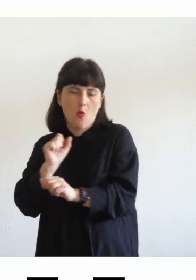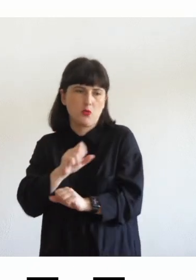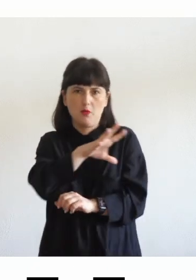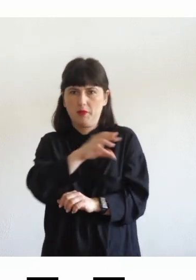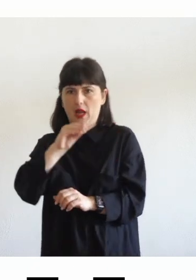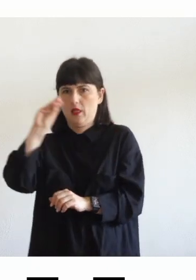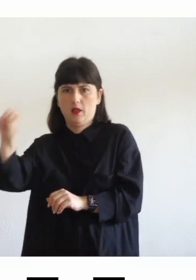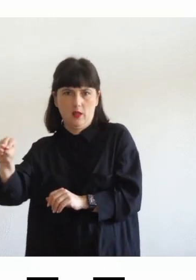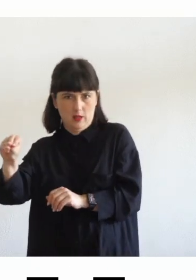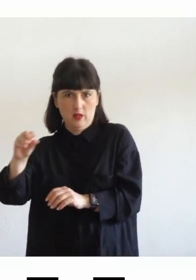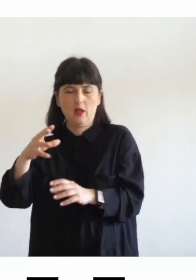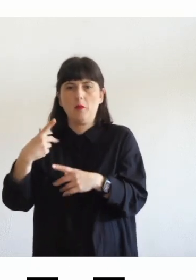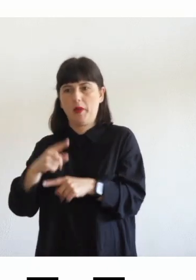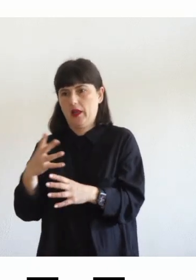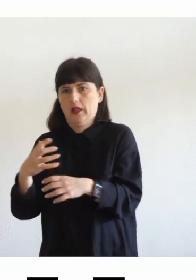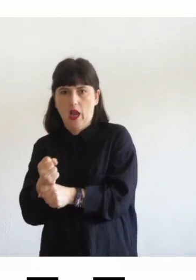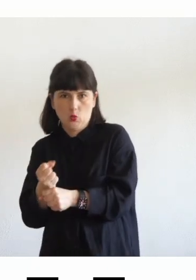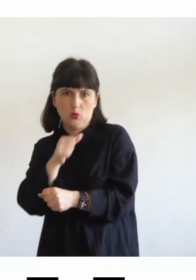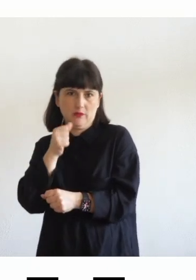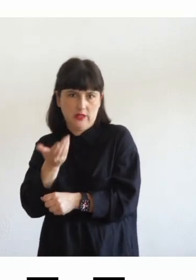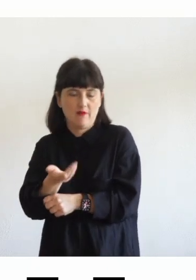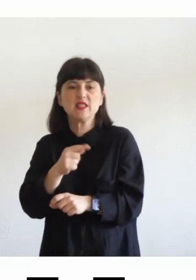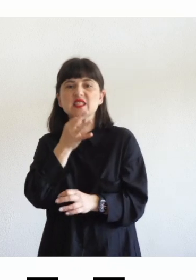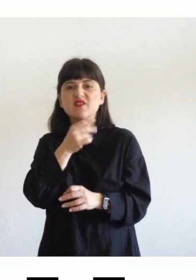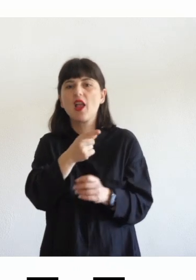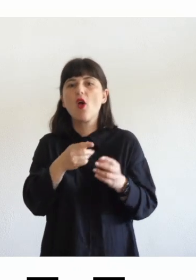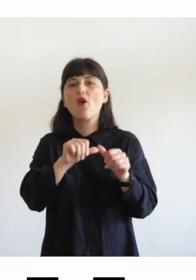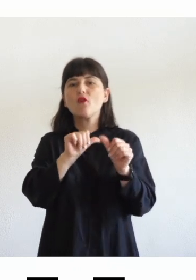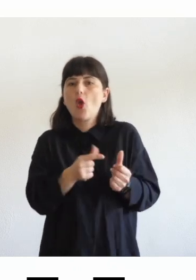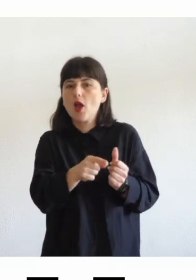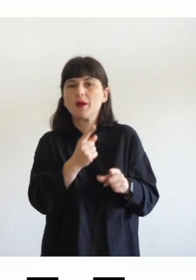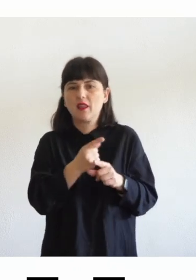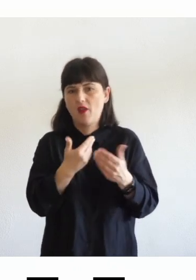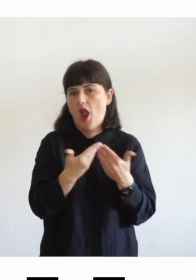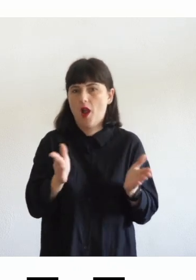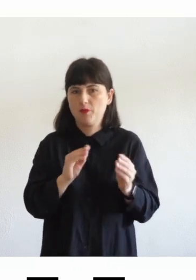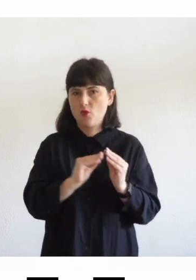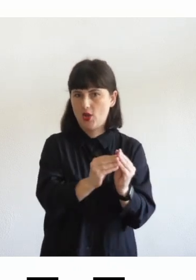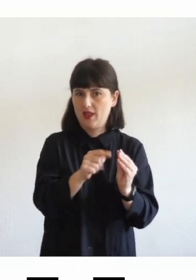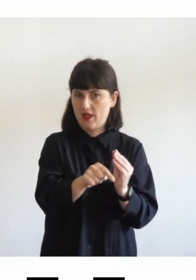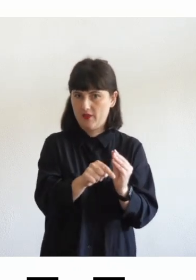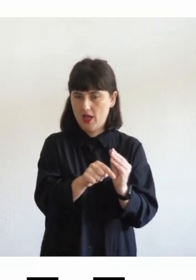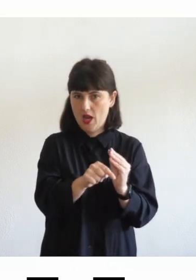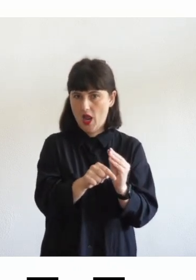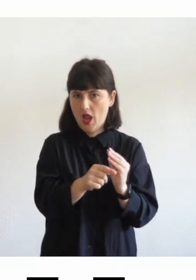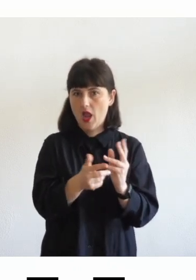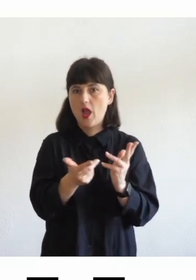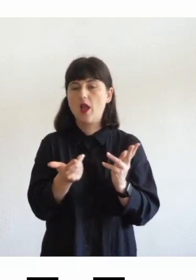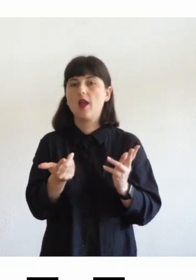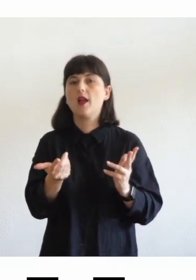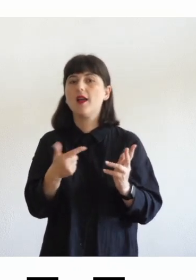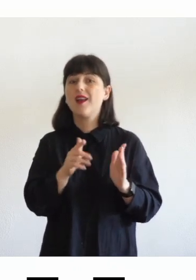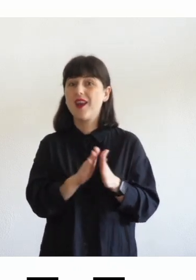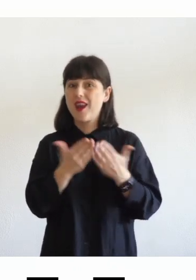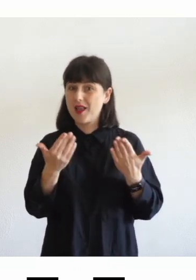testo per fare le sintesi eccetera eccetera quindi il formato dovrebbe essere aperto tra l'altro i libri